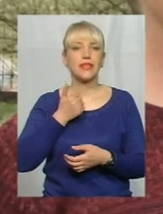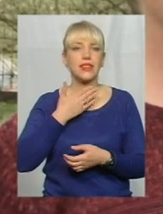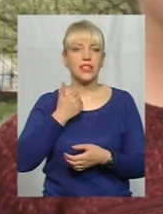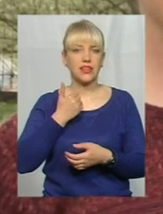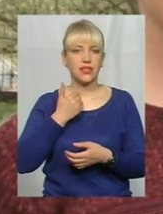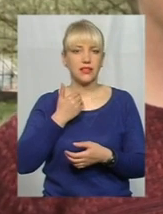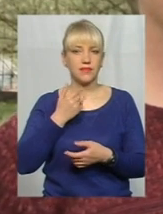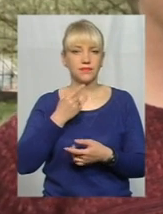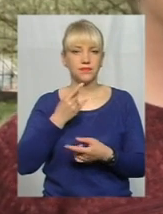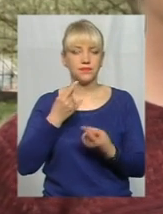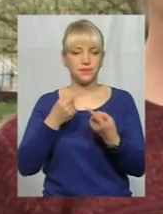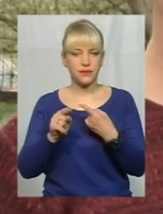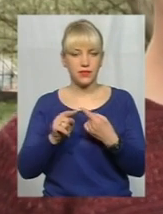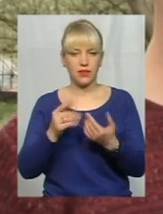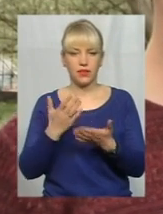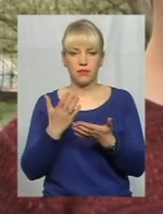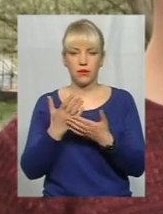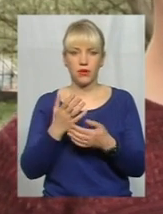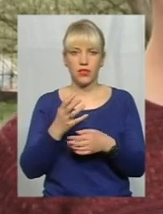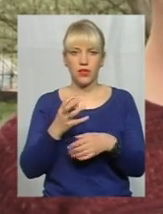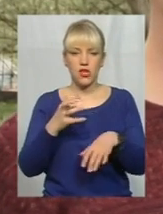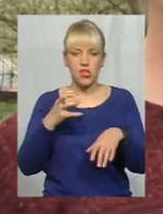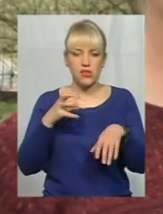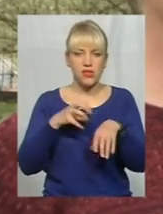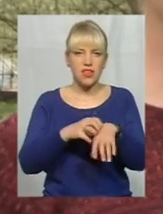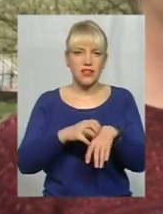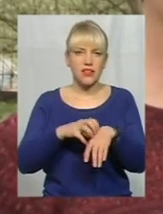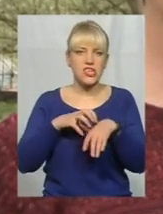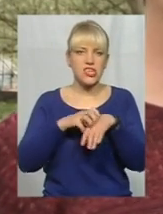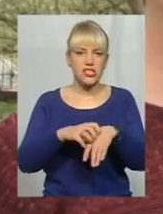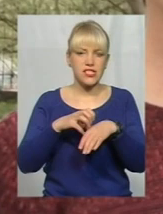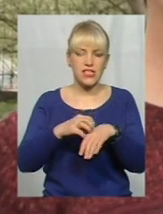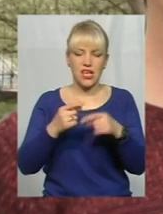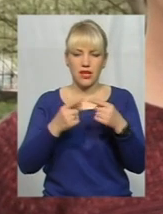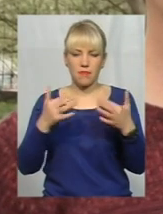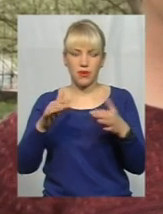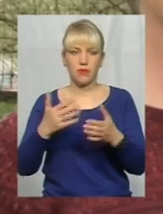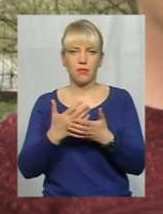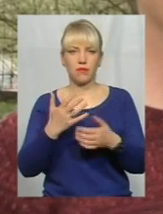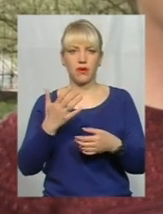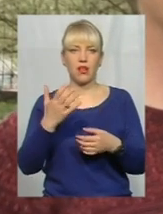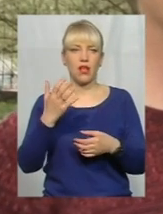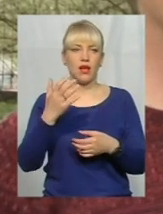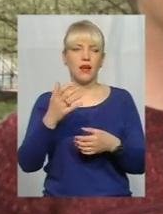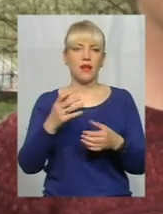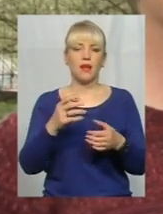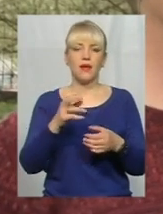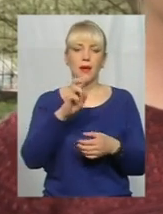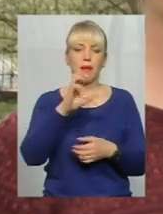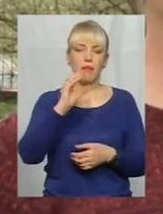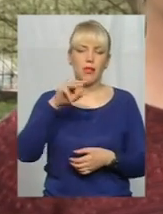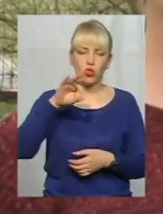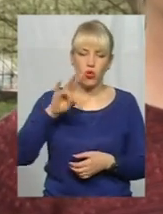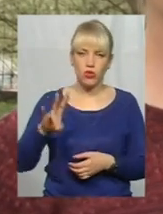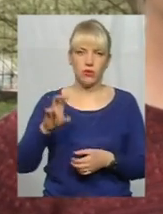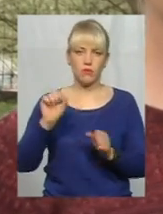Тварина починає гристи сторонні предмети, які їй не властиві. Це і дерево якийсь, бетон, цеглу,